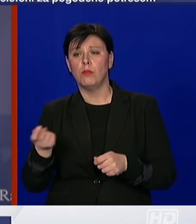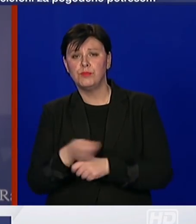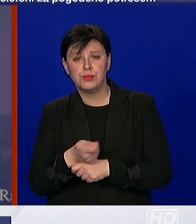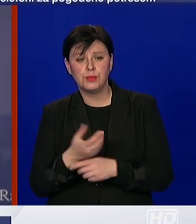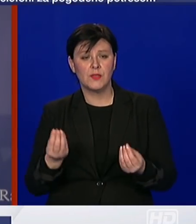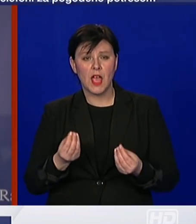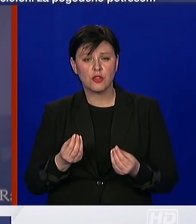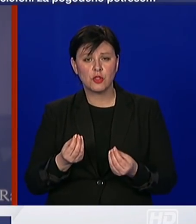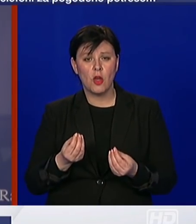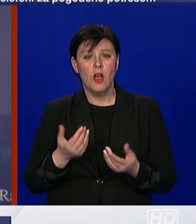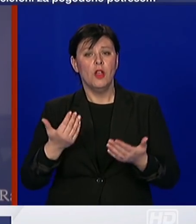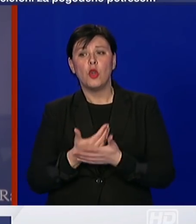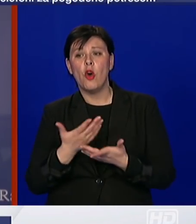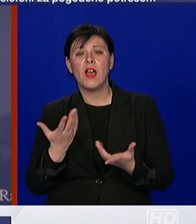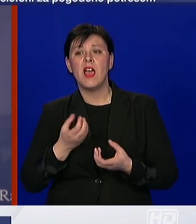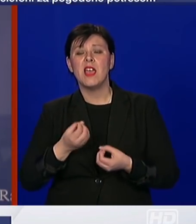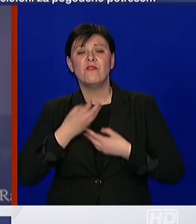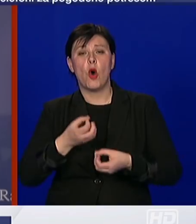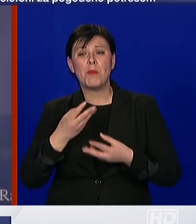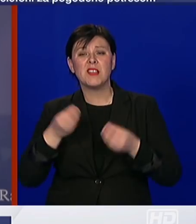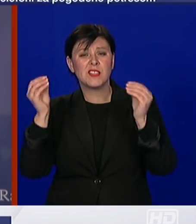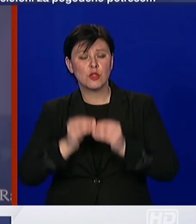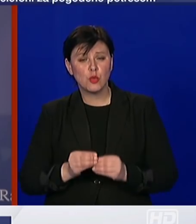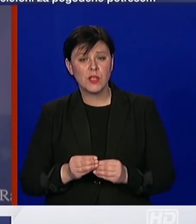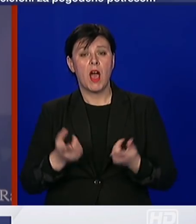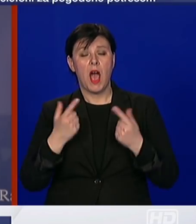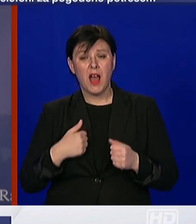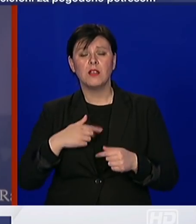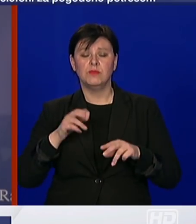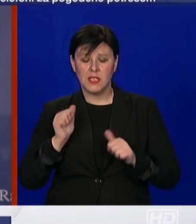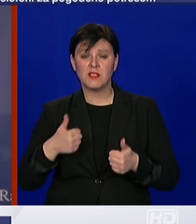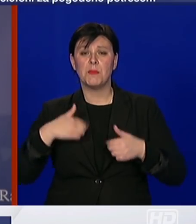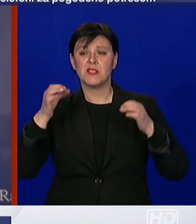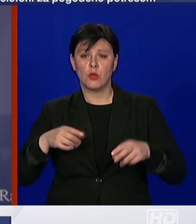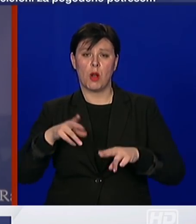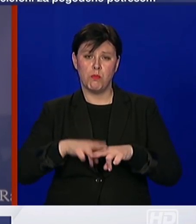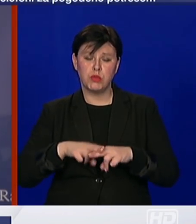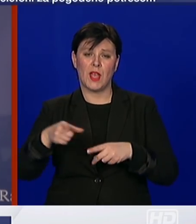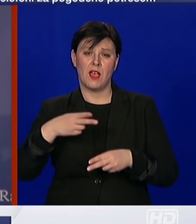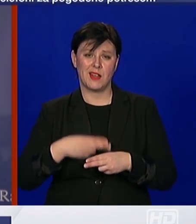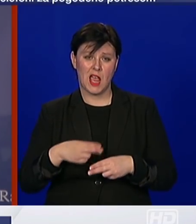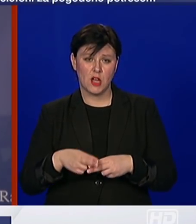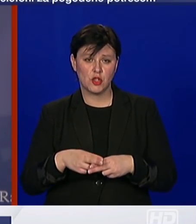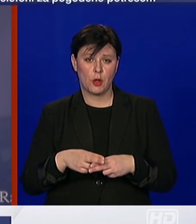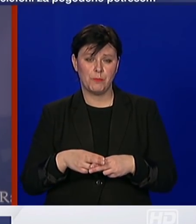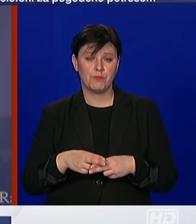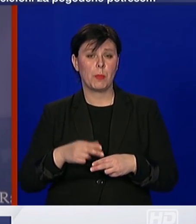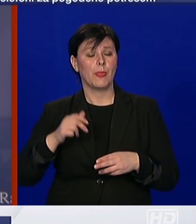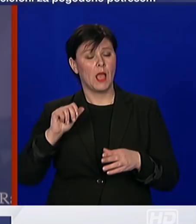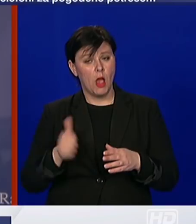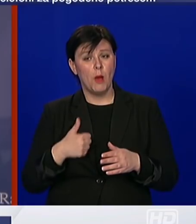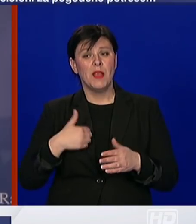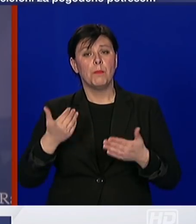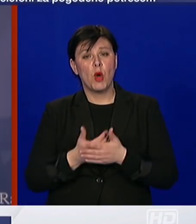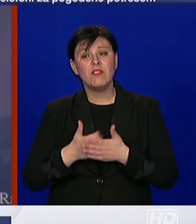informacijskih sustava, ali sam siguran da će se to riješiti. Opet ponavljam, šestog,